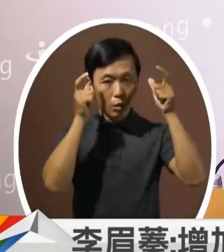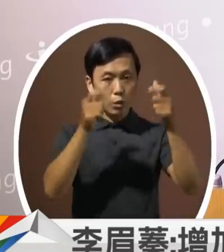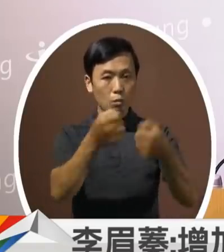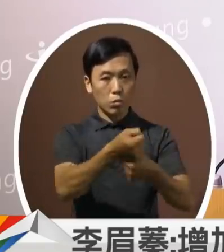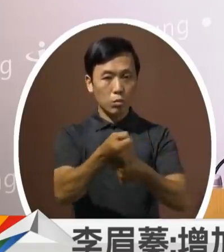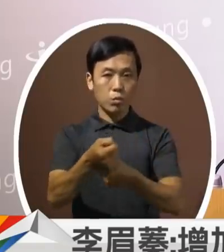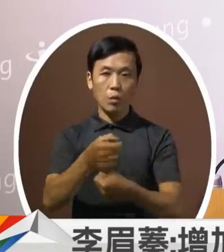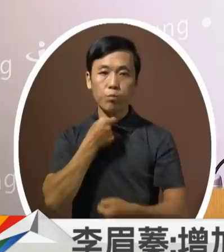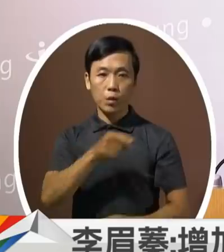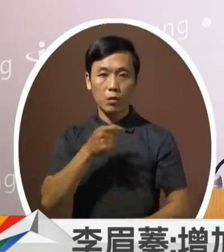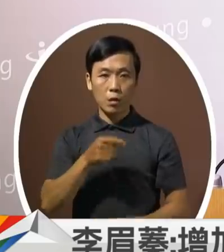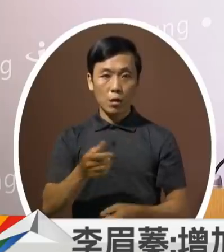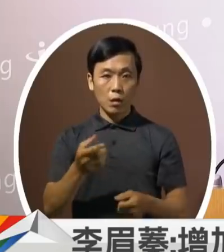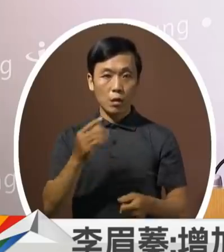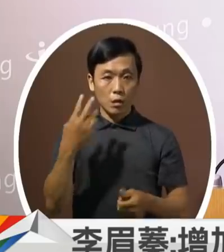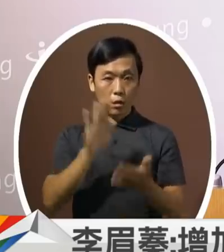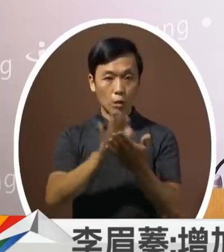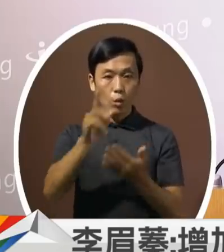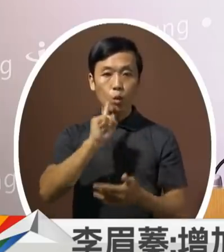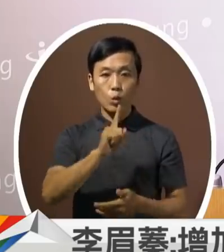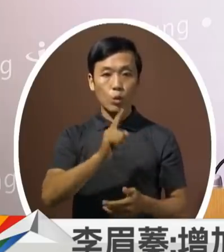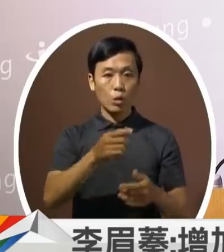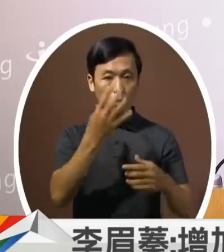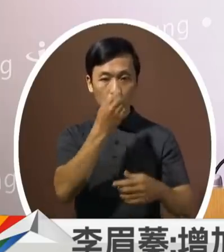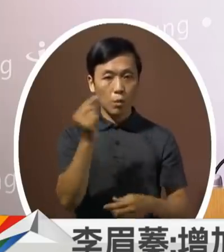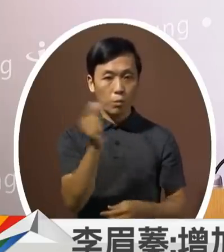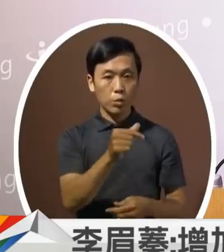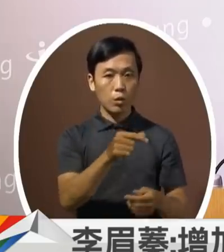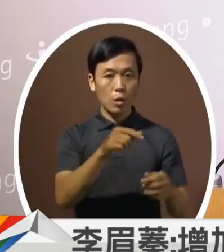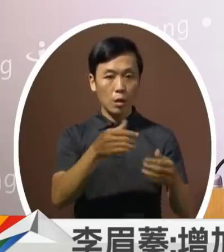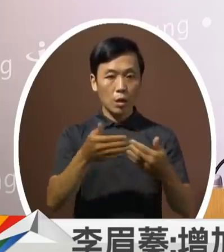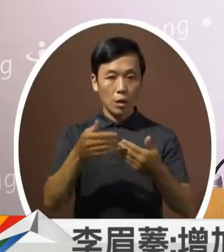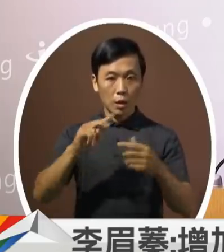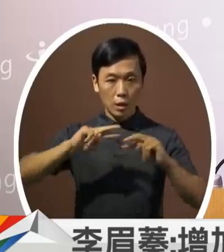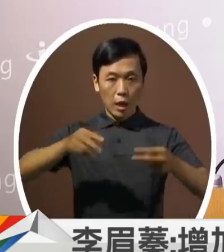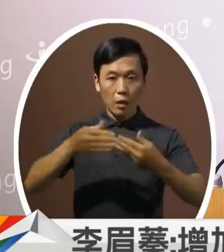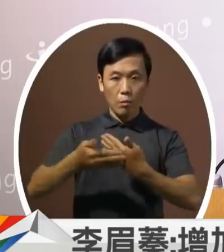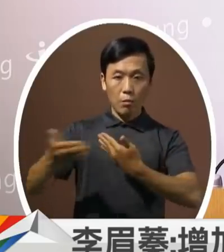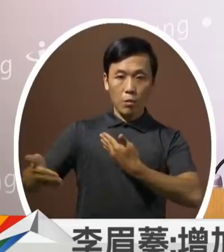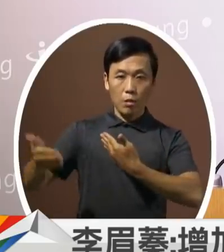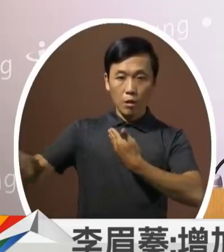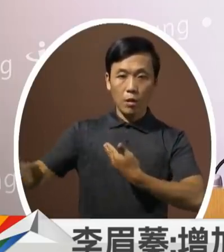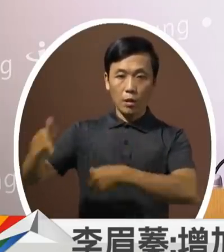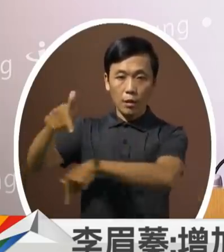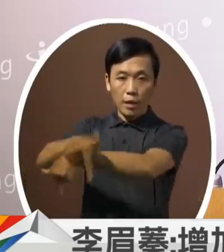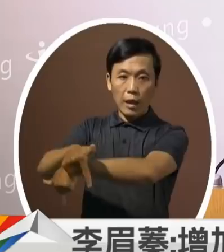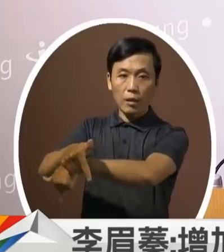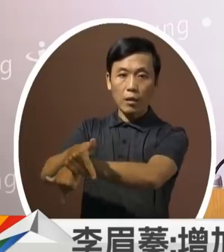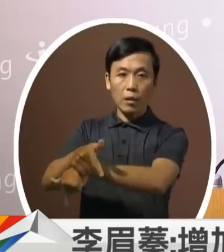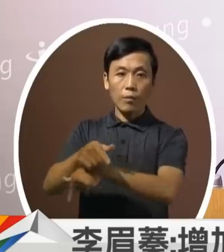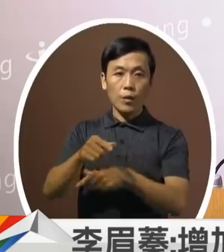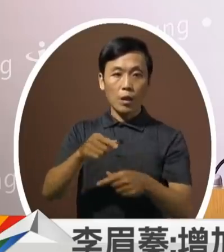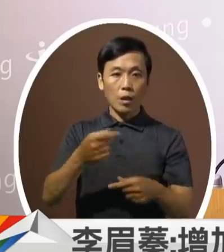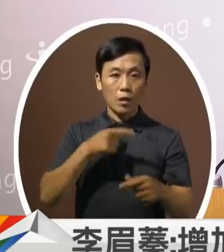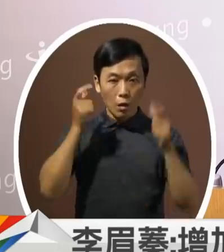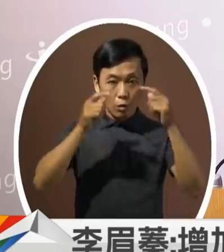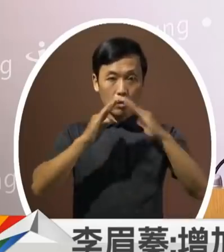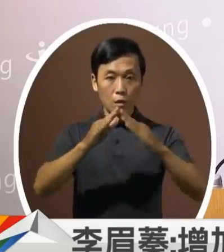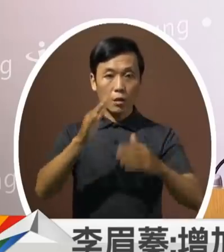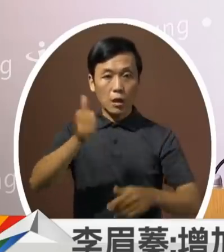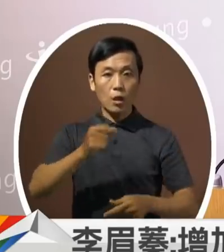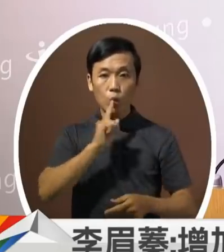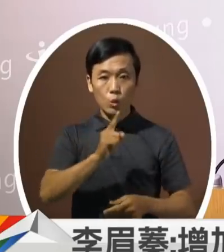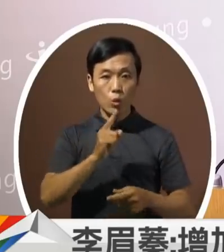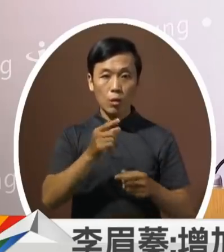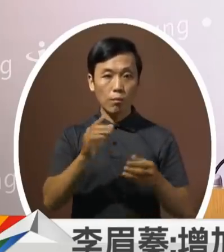后来还说高铁南沿要从长记忆要尊重各专家的评估不是高雄市长说了就算那